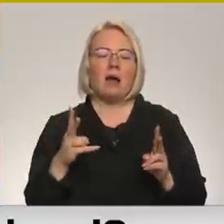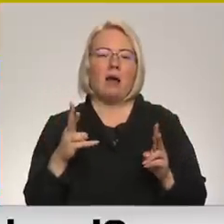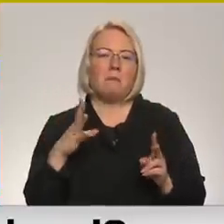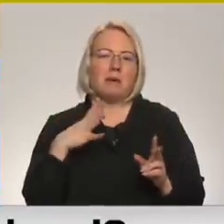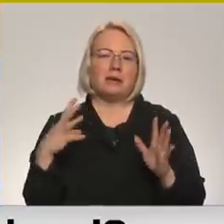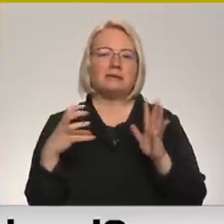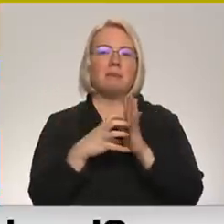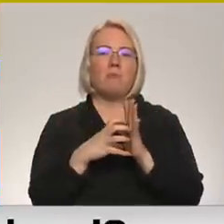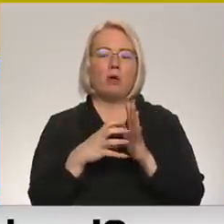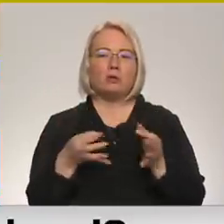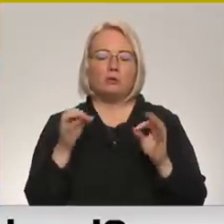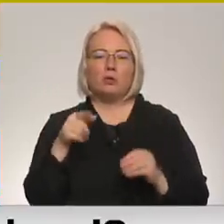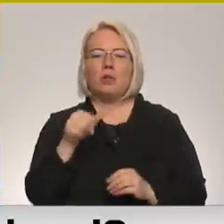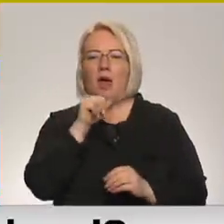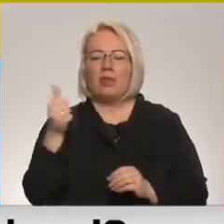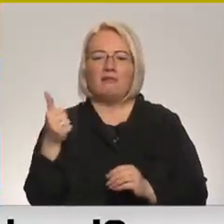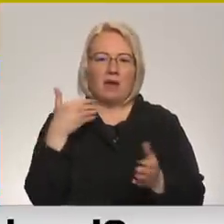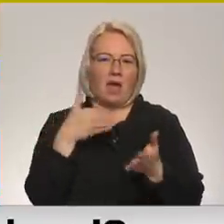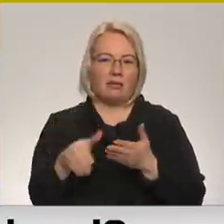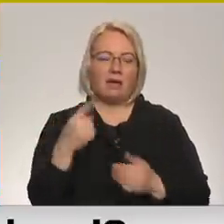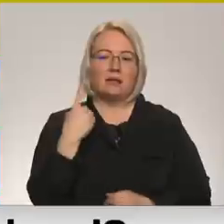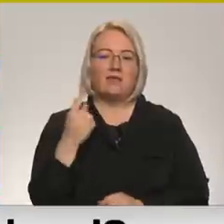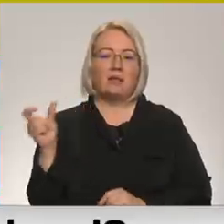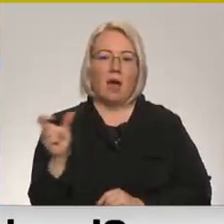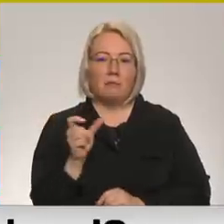nozīmīgu. No tādā vairs nevarēja atteikties pat vienā brīdī.